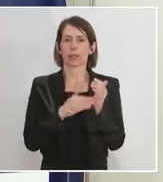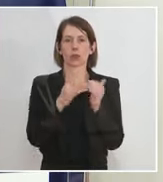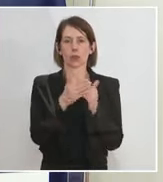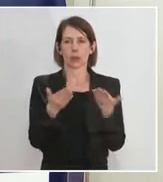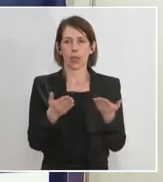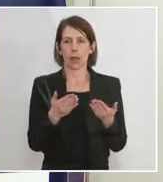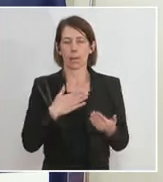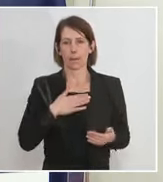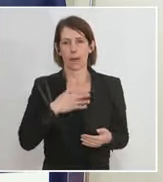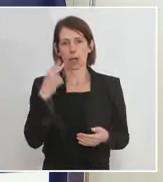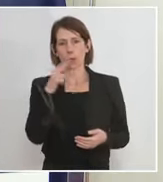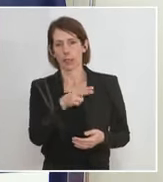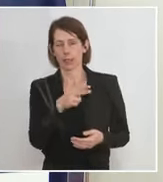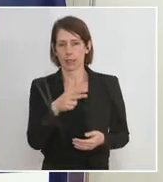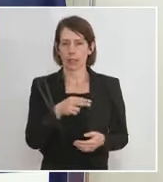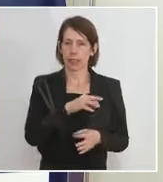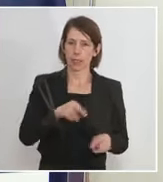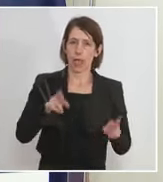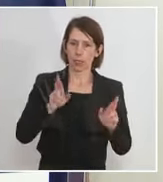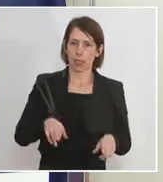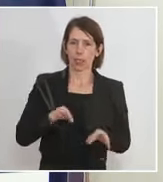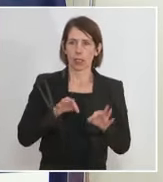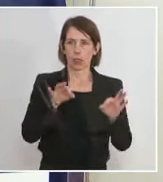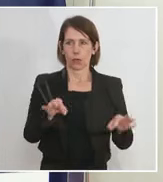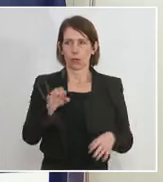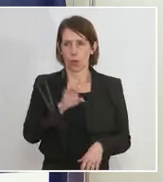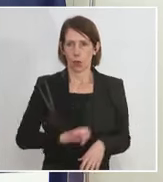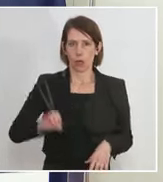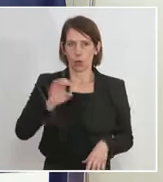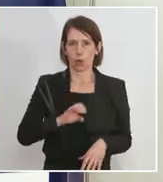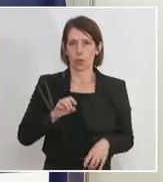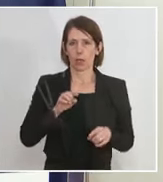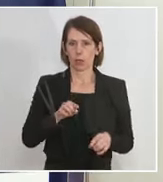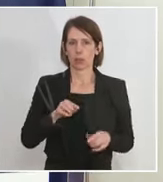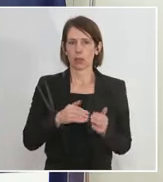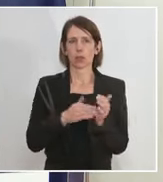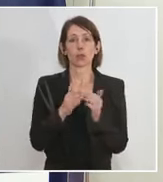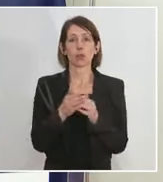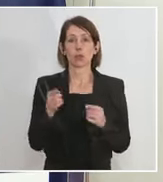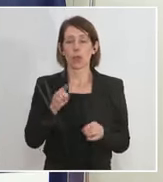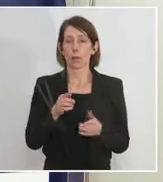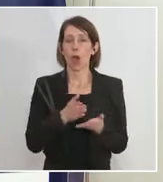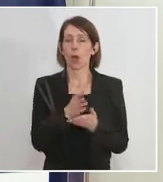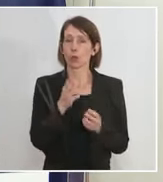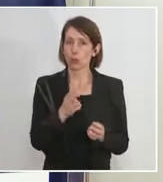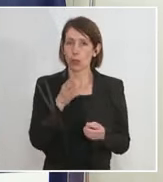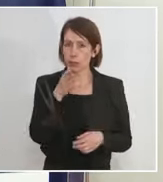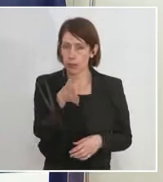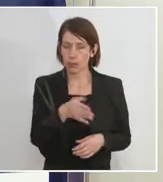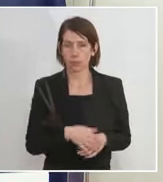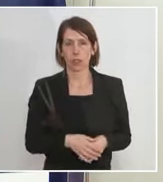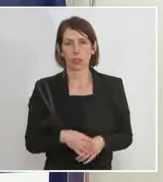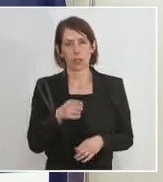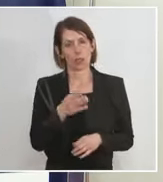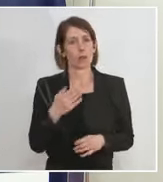aus meiner Sicht ein gerechtes für Europa wäre. Und wo wir uns auch einsetzen, dass sich dieses System auch durchsetzt, weil es war immer das